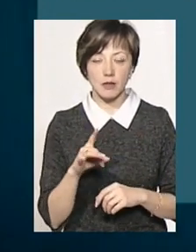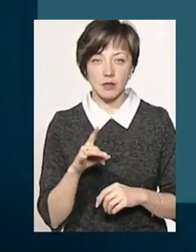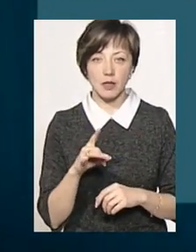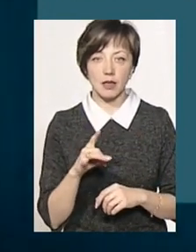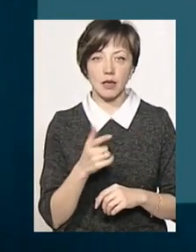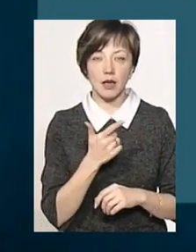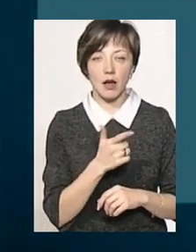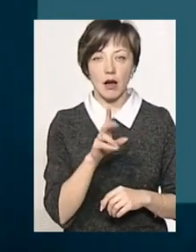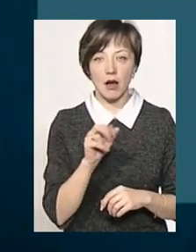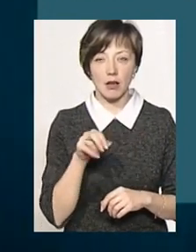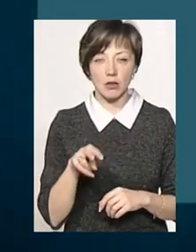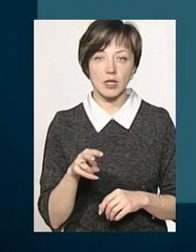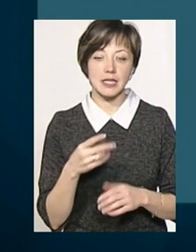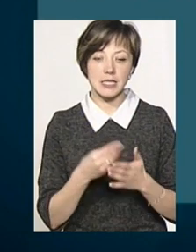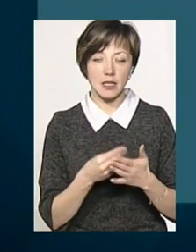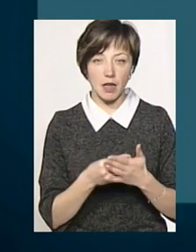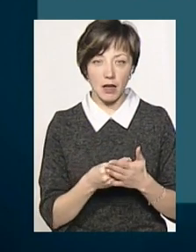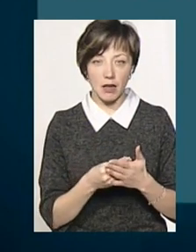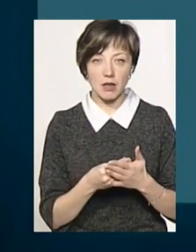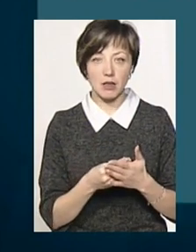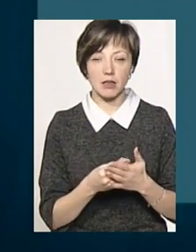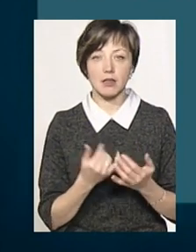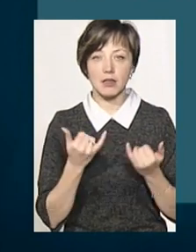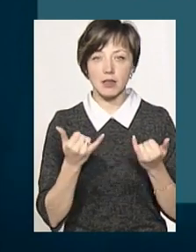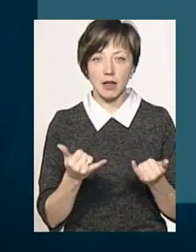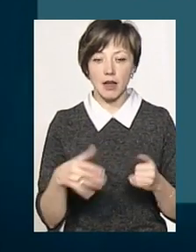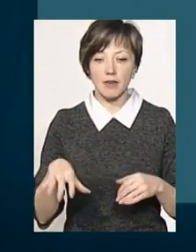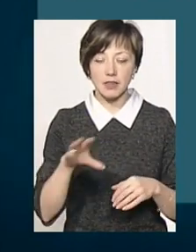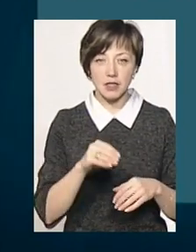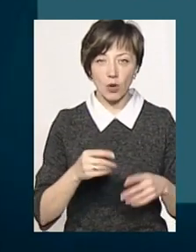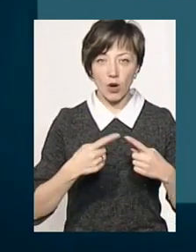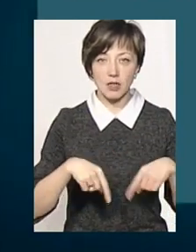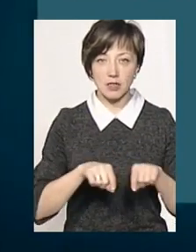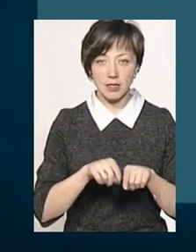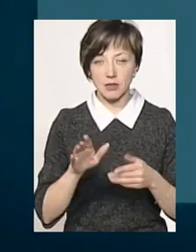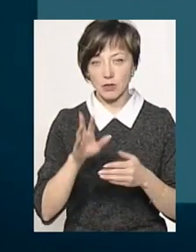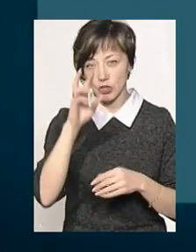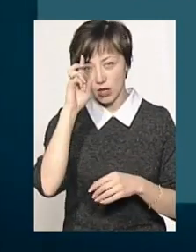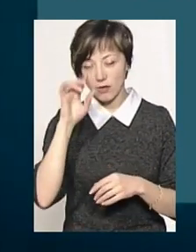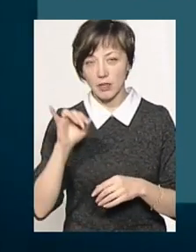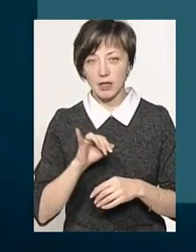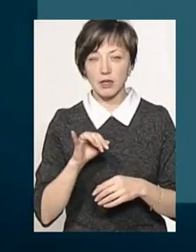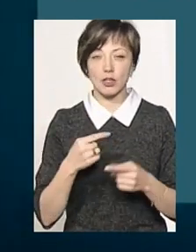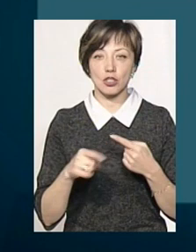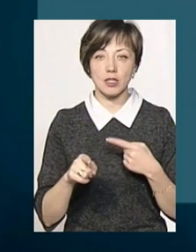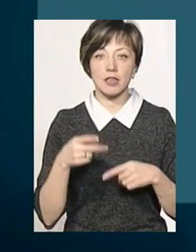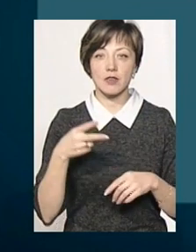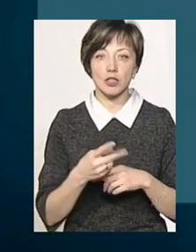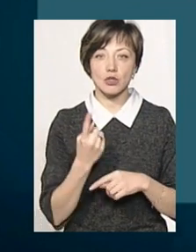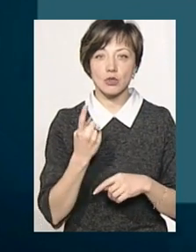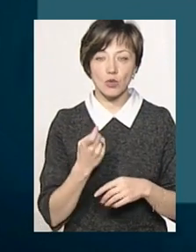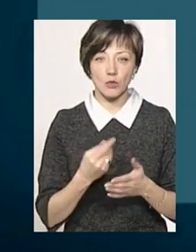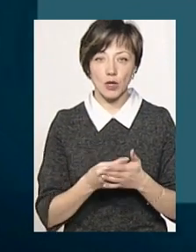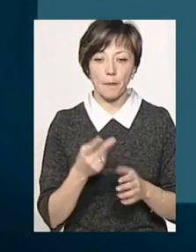калорії. І так ціна йде для бюджету і для всіх інших. Дані ще було 2100 для бюджету,